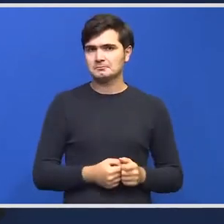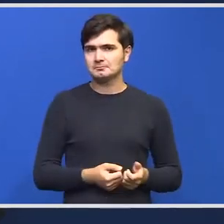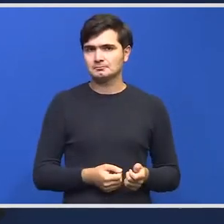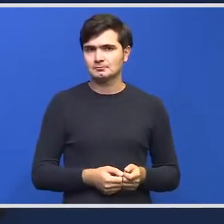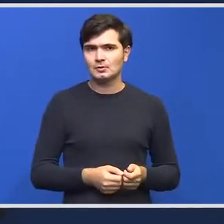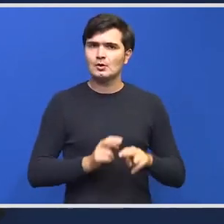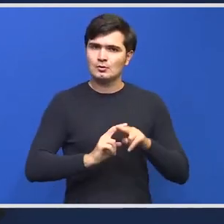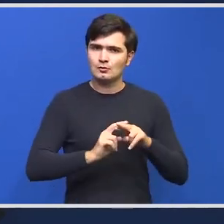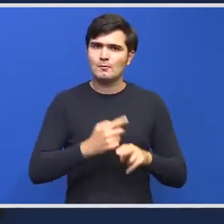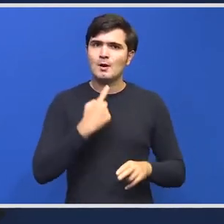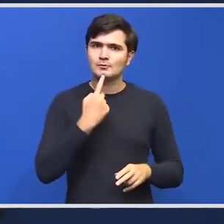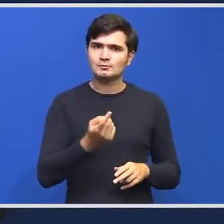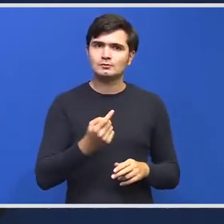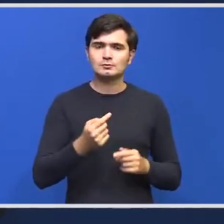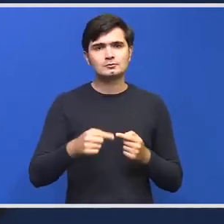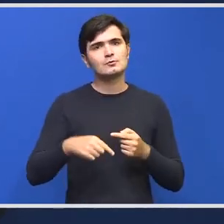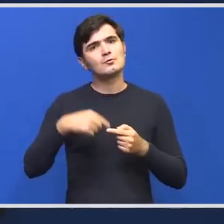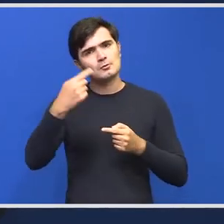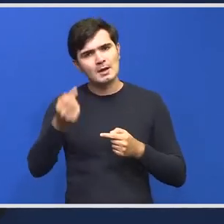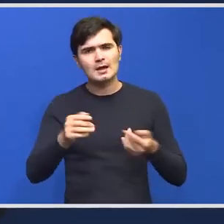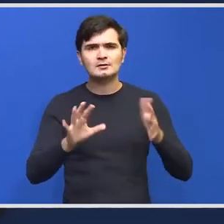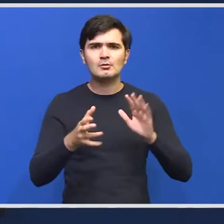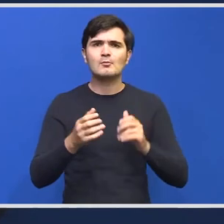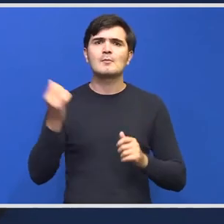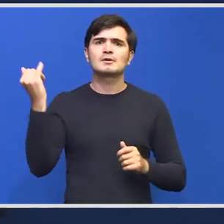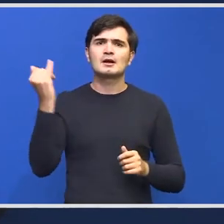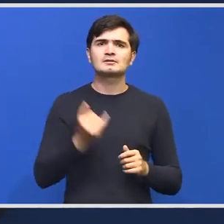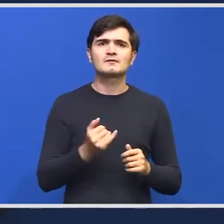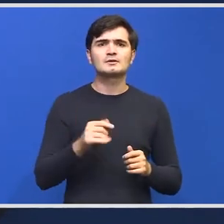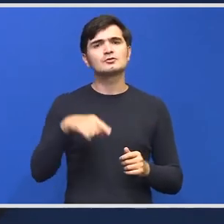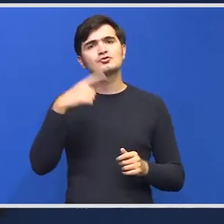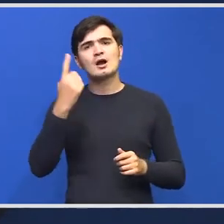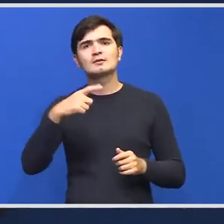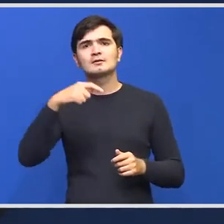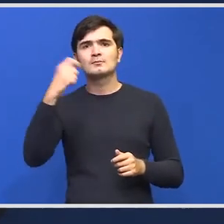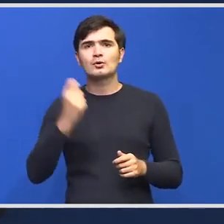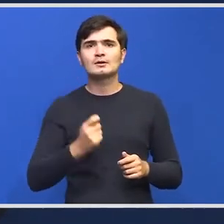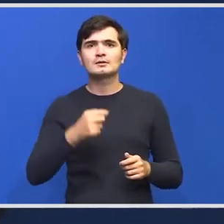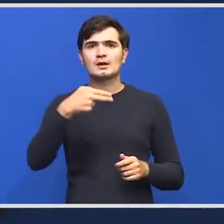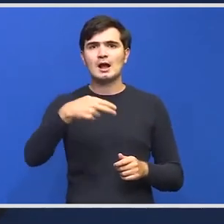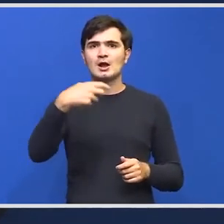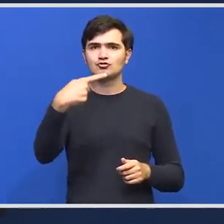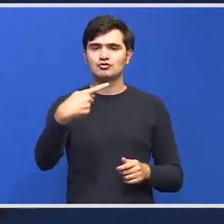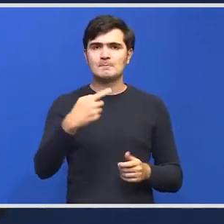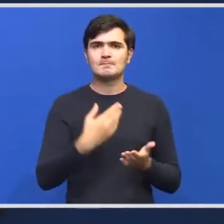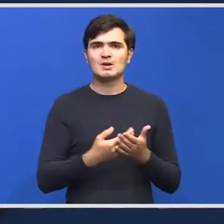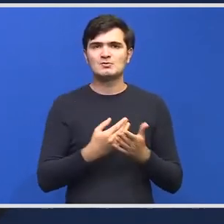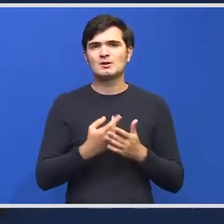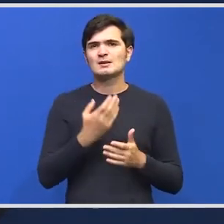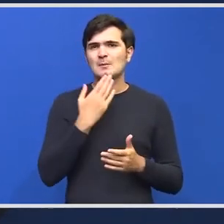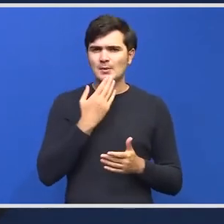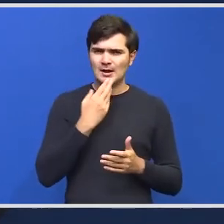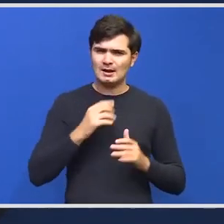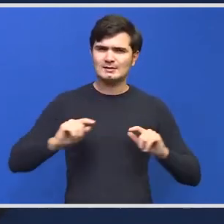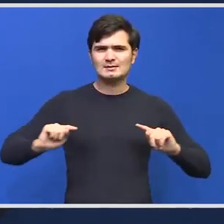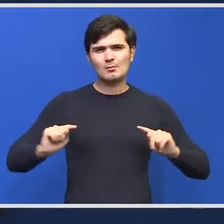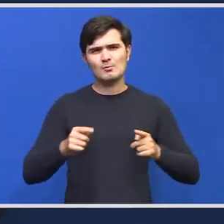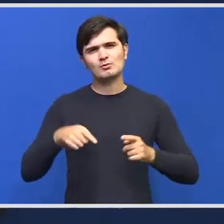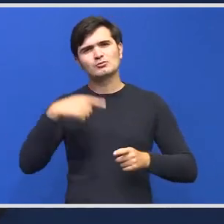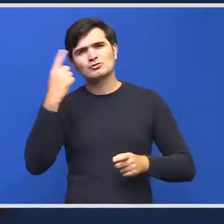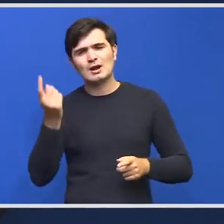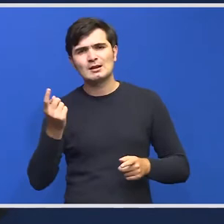Cum vă spuneam, urmează, probabil, să vină și alte proiecte de HG-uri, pentru că, din păcate, s-au mai produs